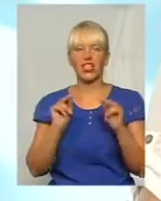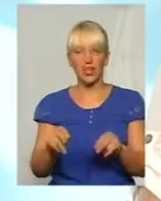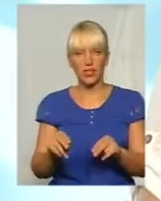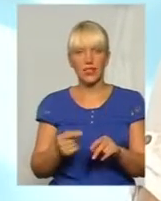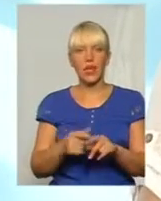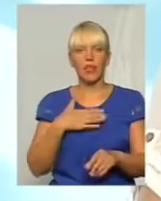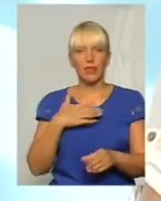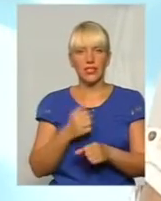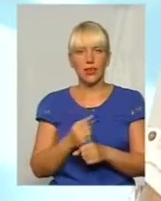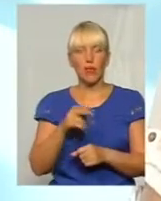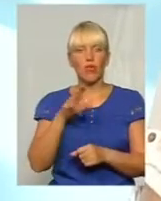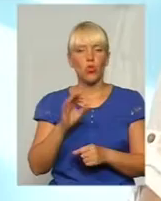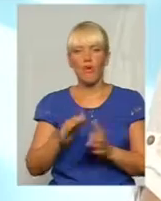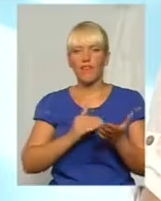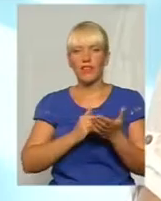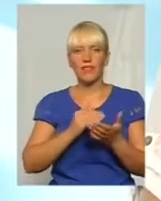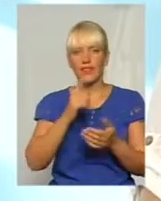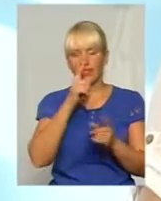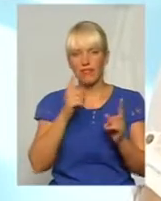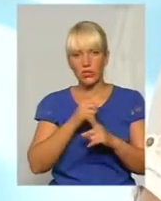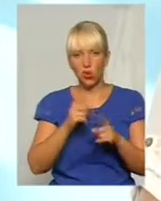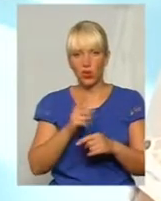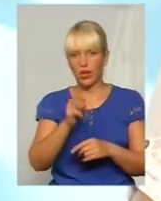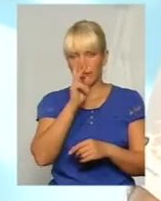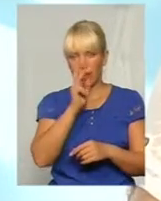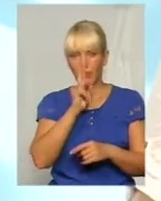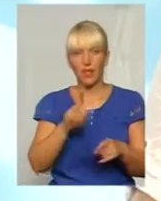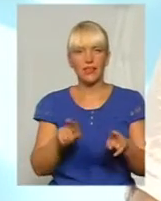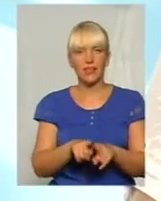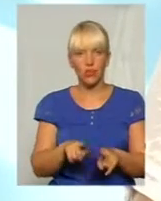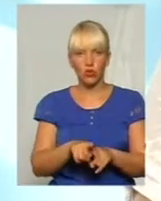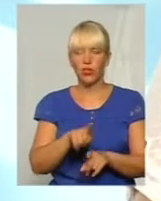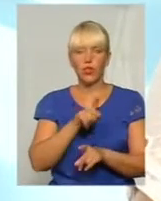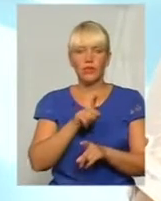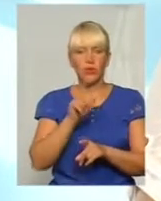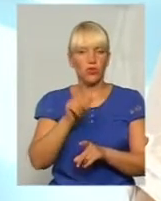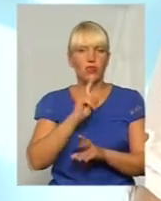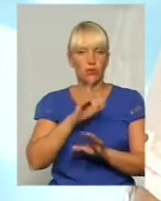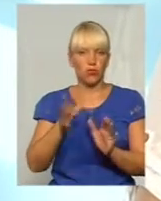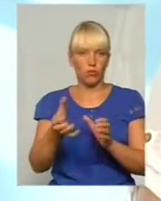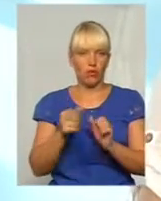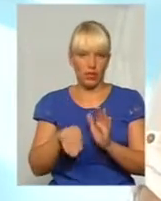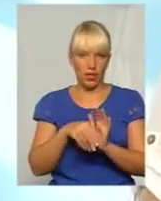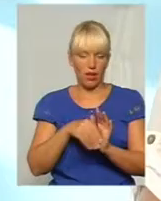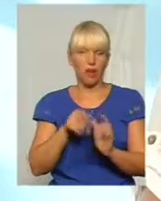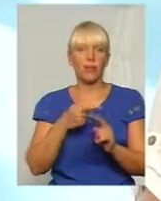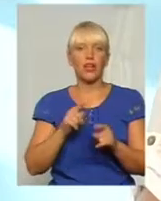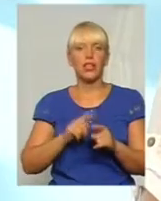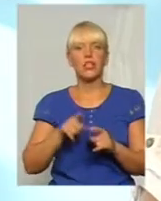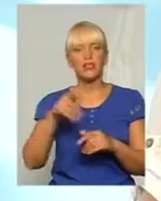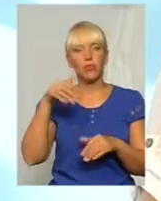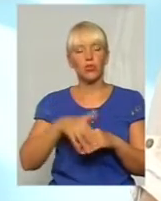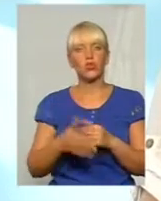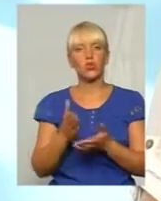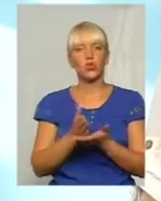все одно не буде спонукати її брати хабарі. І от оці поняття чесності, от служіння людям, і врешті-решто,